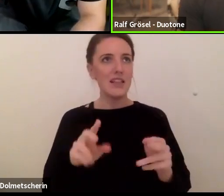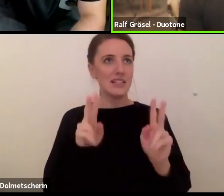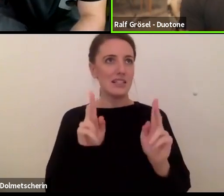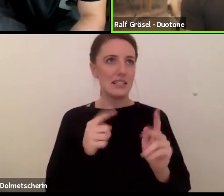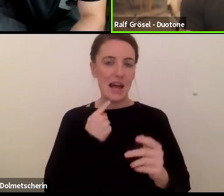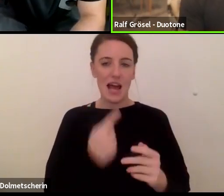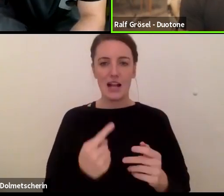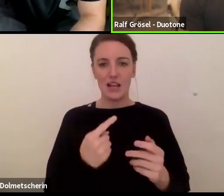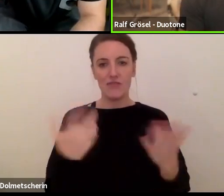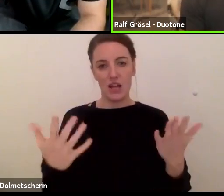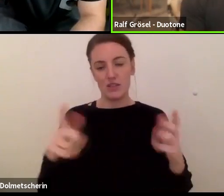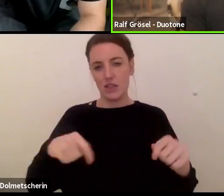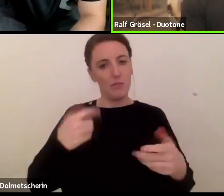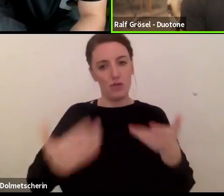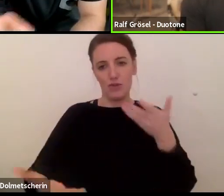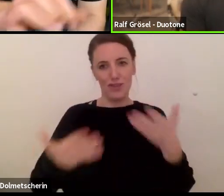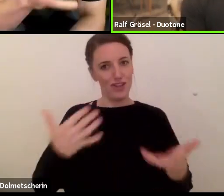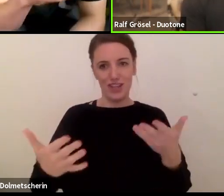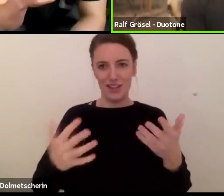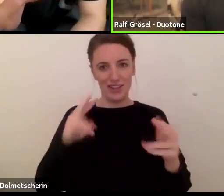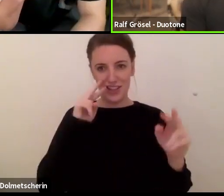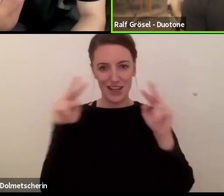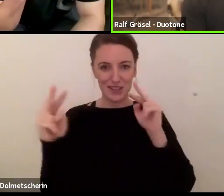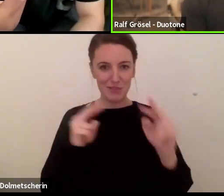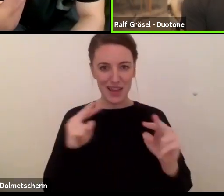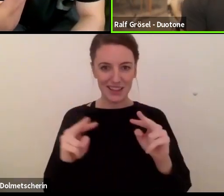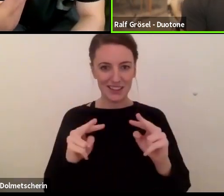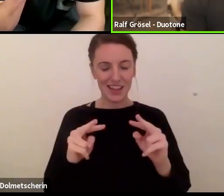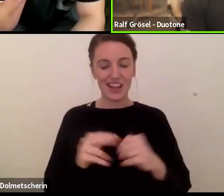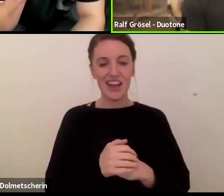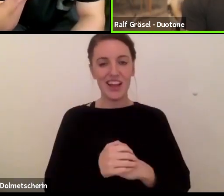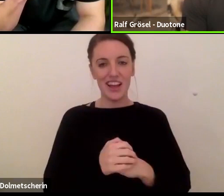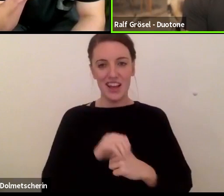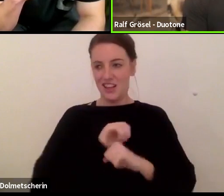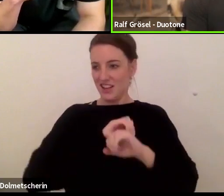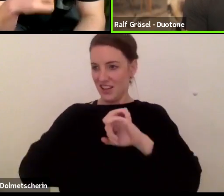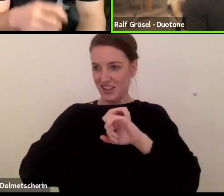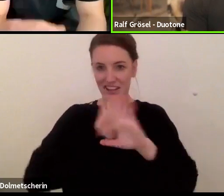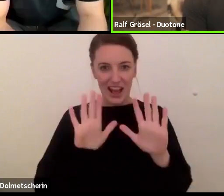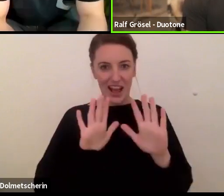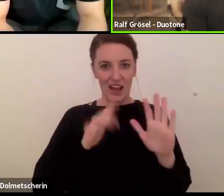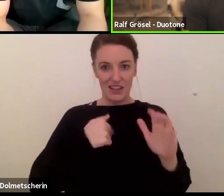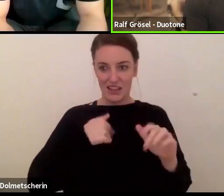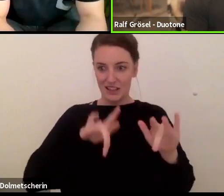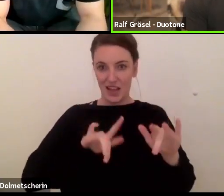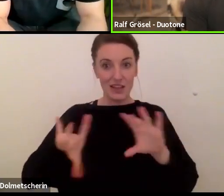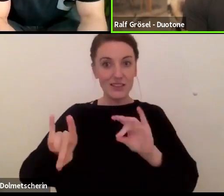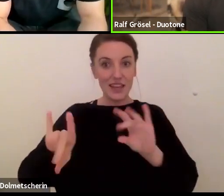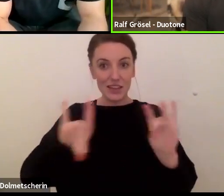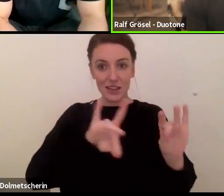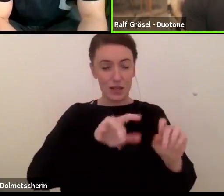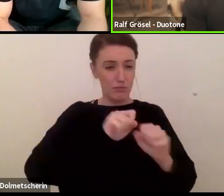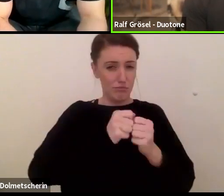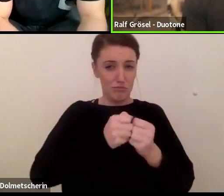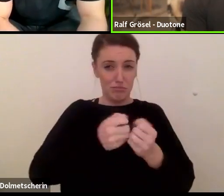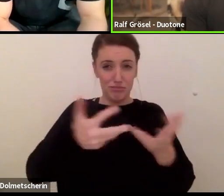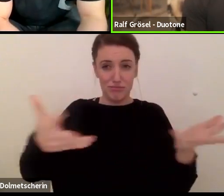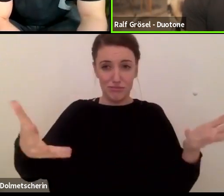unterschiedliche, also auch da gibt es unterschiedliche Aspekte. Ich habe halt durch meine unterschiedlichen Tätigkeiten als Industriedesigner